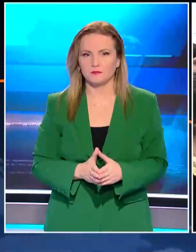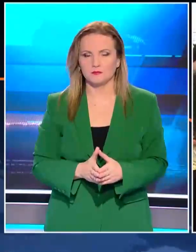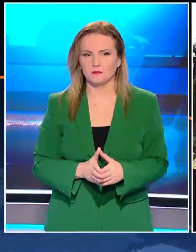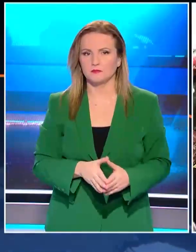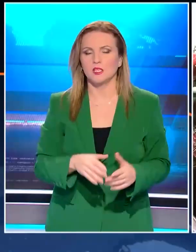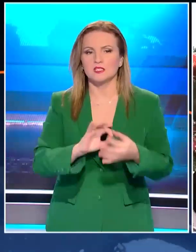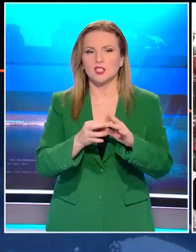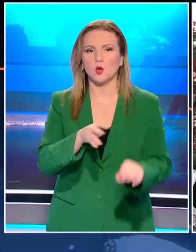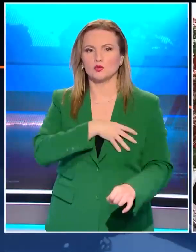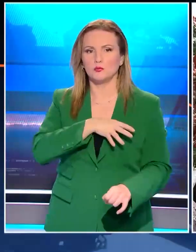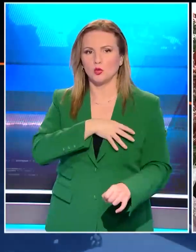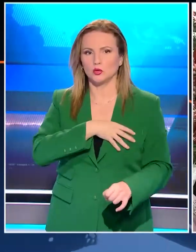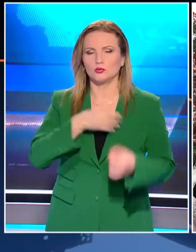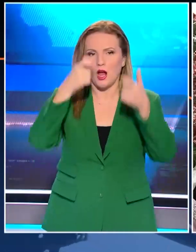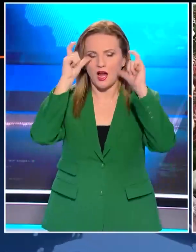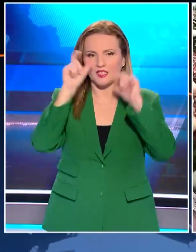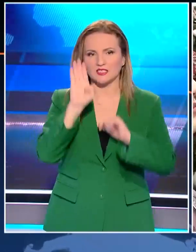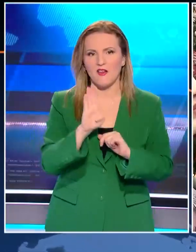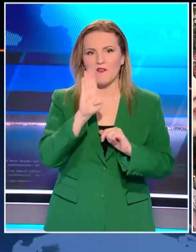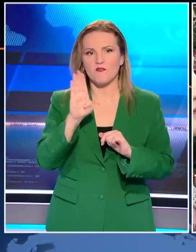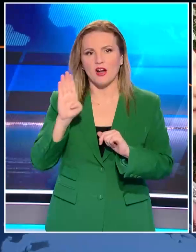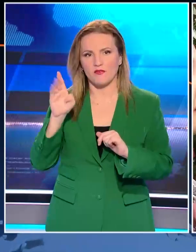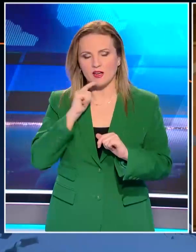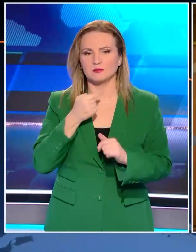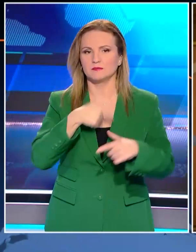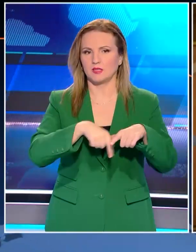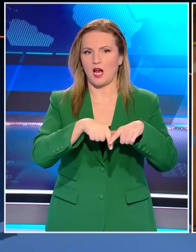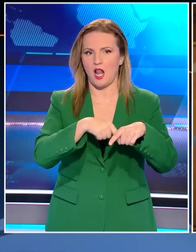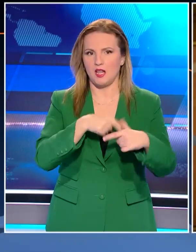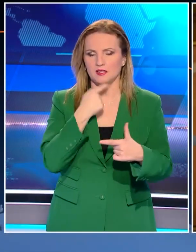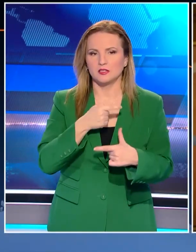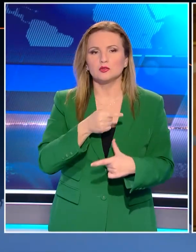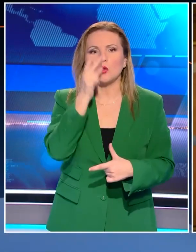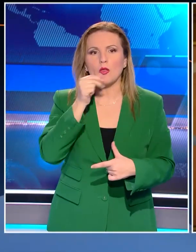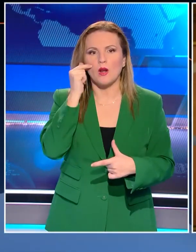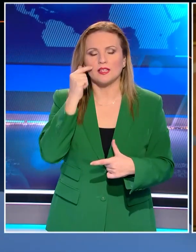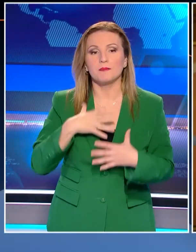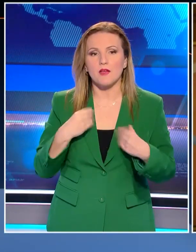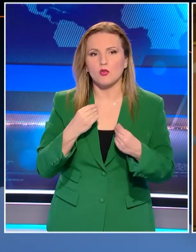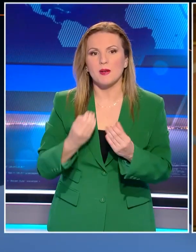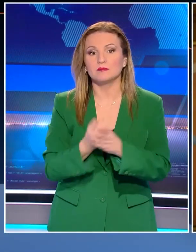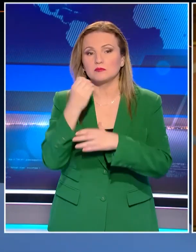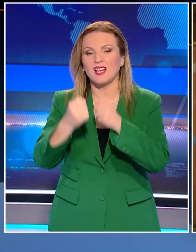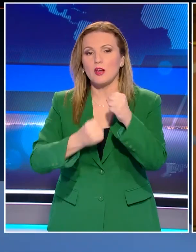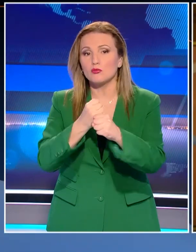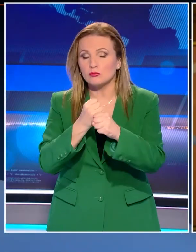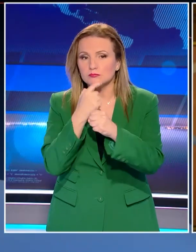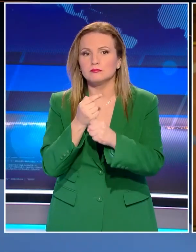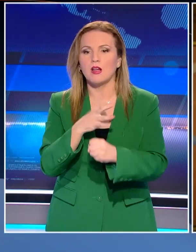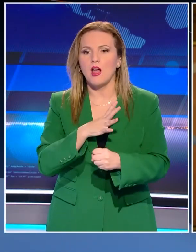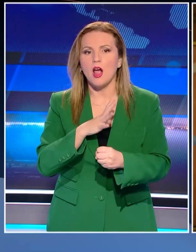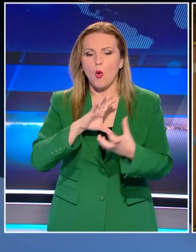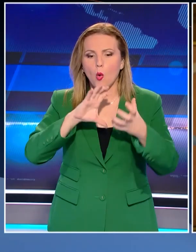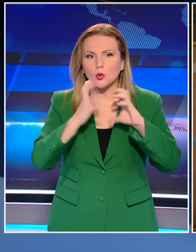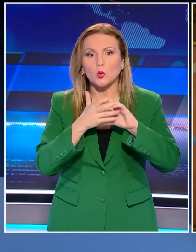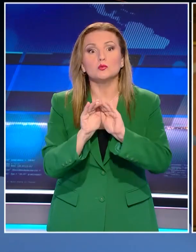Ο Σύλλογος Ποντίων Αγίας Βαρβάρας είπε τα κάλαντα στον Νίκο Ανδρουλάκη. Εύχομαι η νέα χρονιά να βρει την ανθρωπότητα με περισσότερη